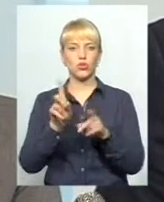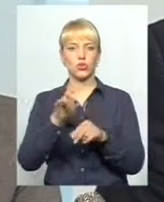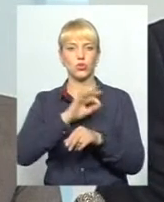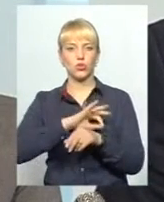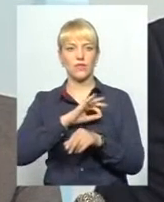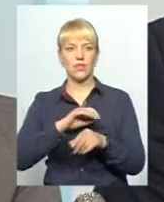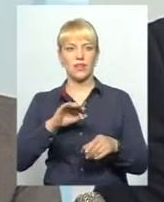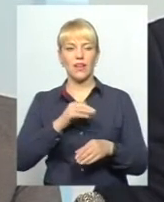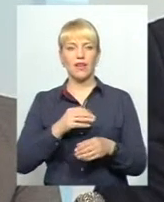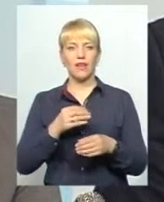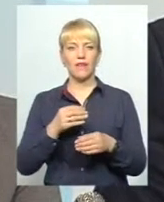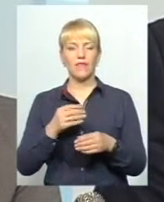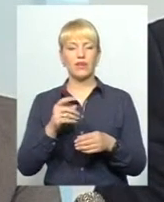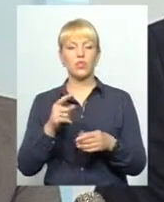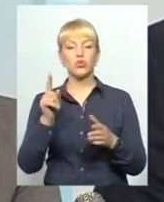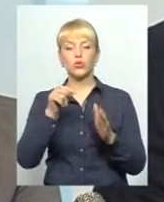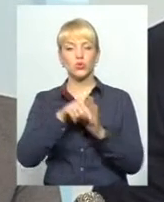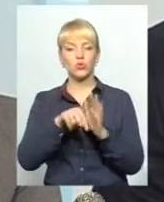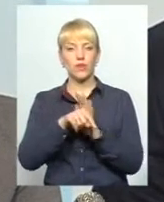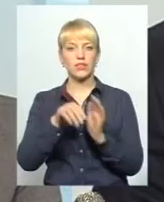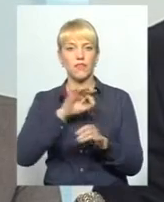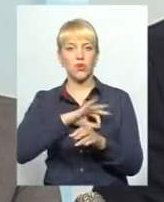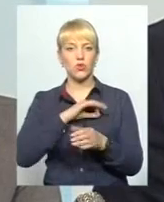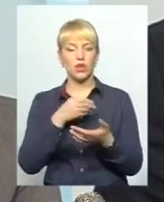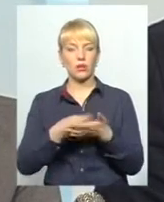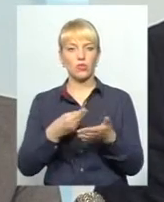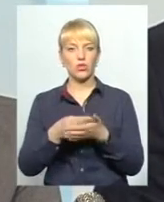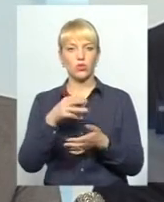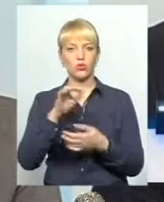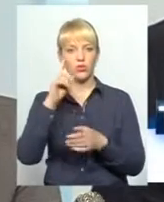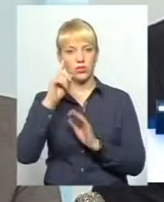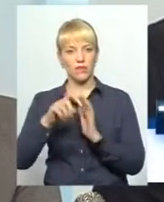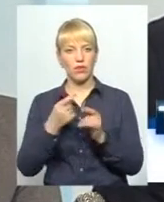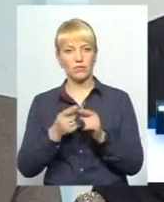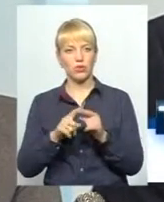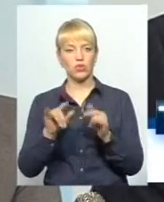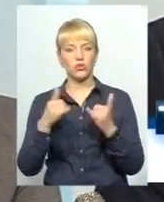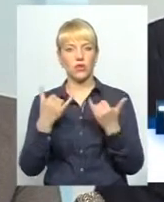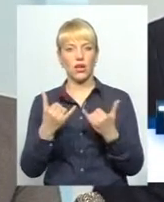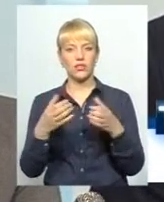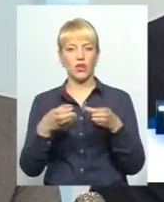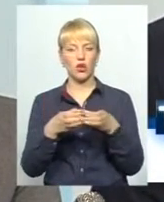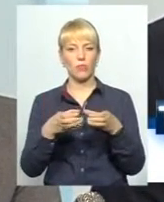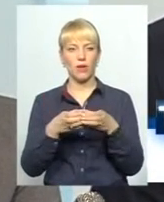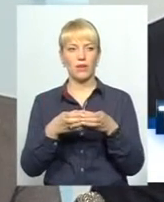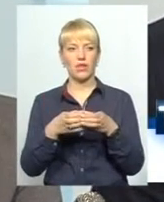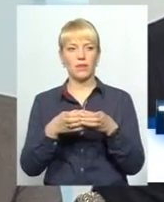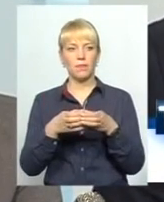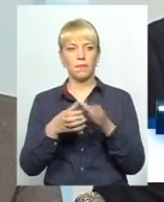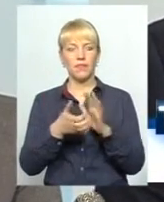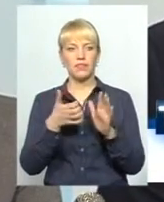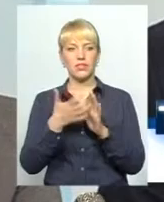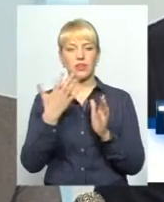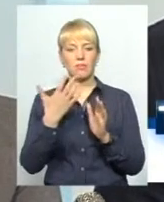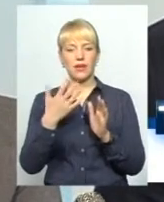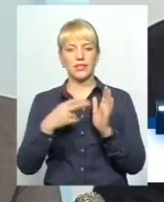бюджету, то дізнавалися про те, що наразі громада декларує, що їй не вистачає 5-7